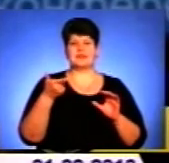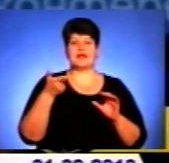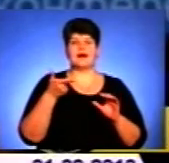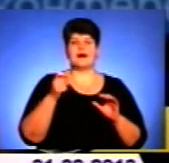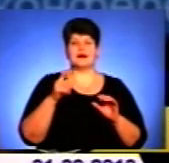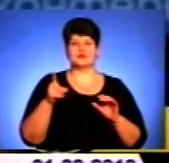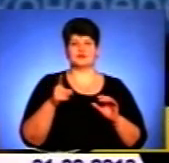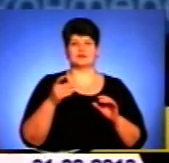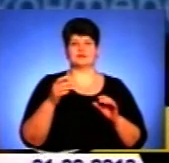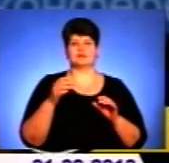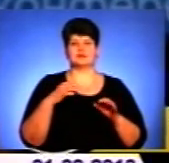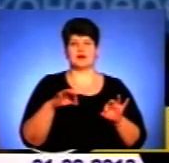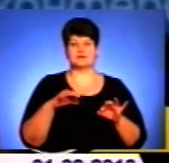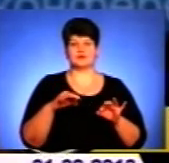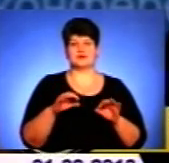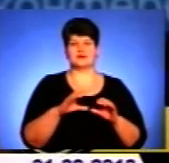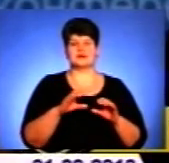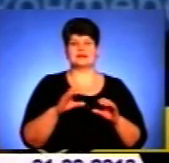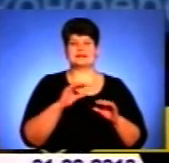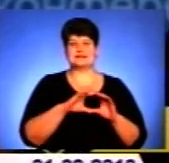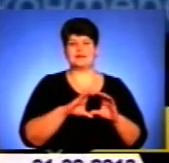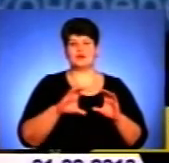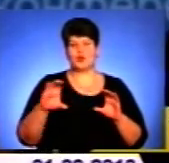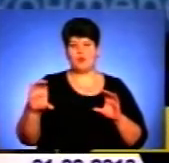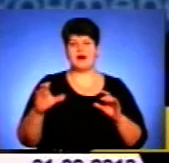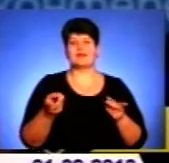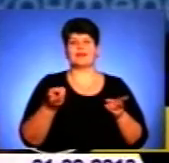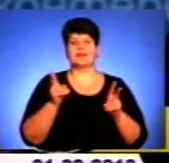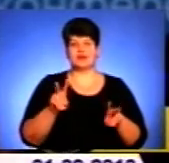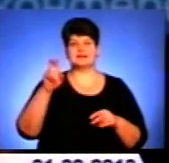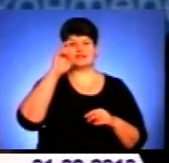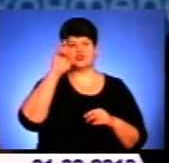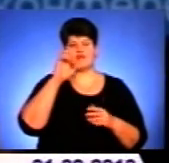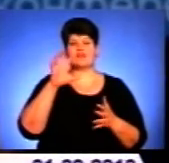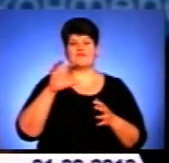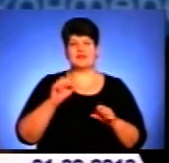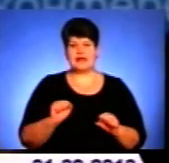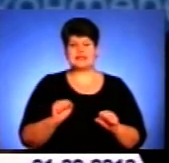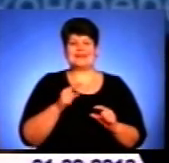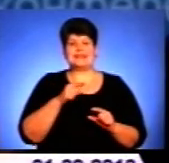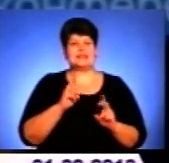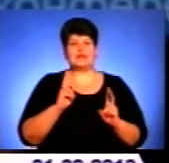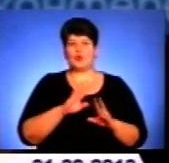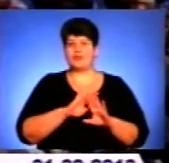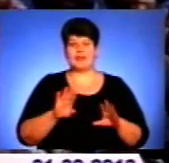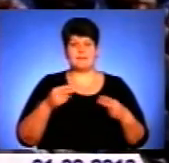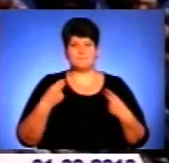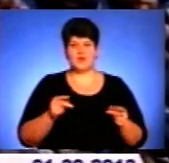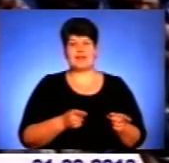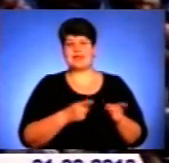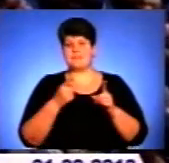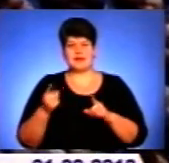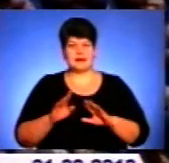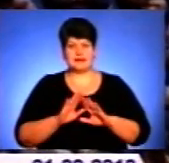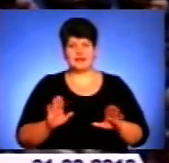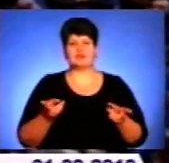кажуть, труба упрощена, вона залишається в державній власності, ніхто її не продає, не передає, вона